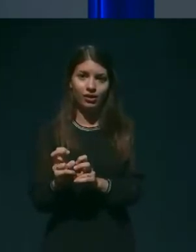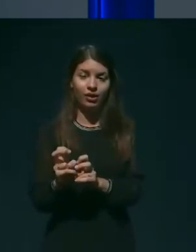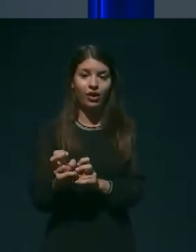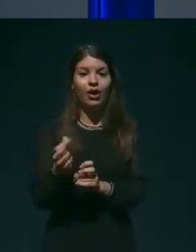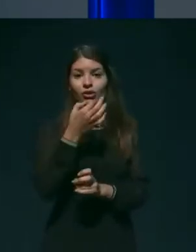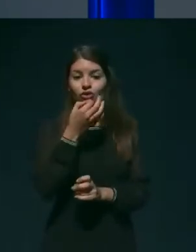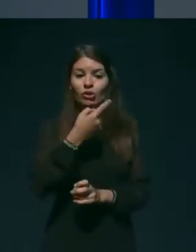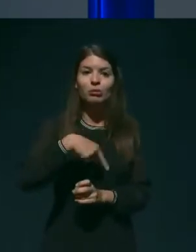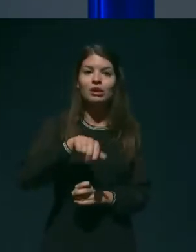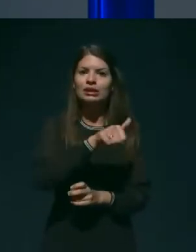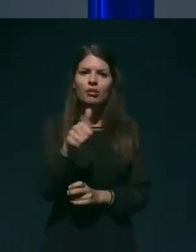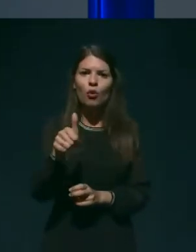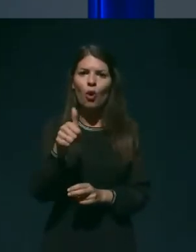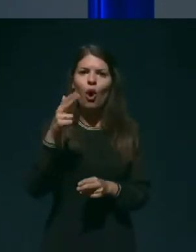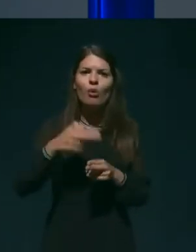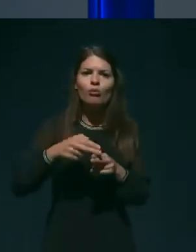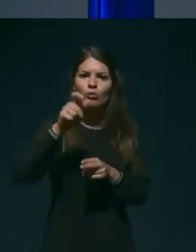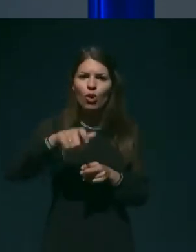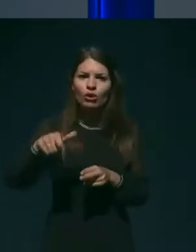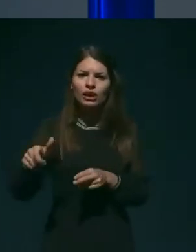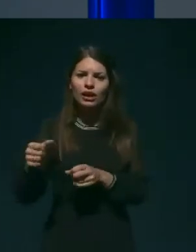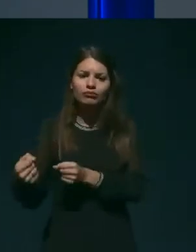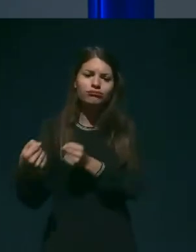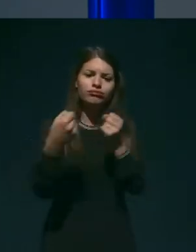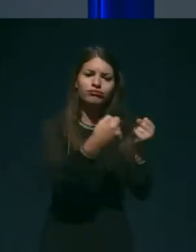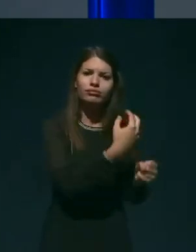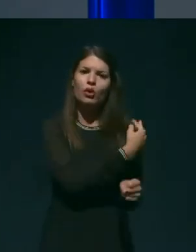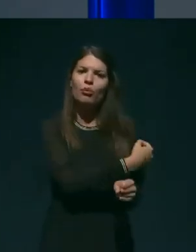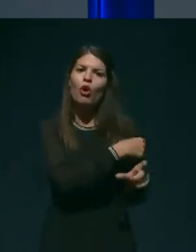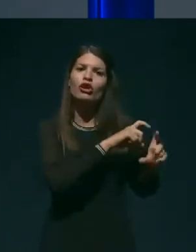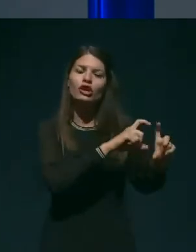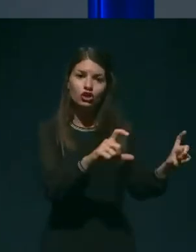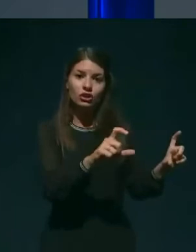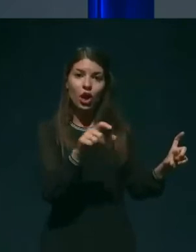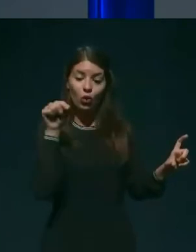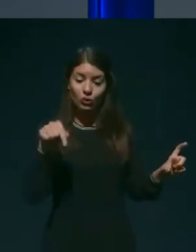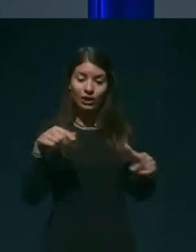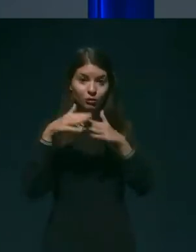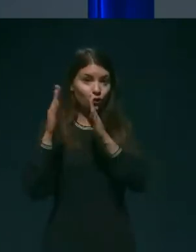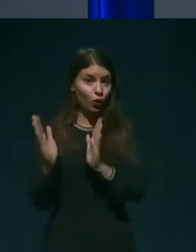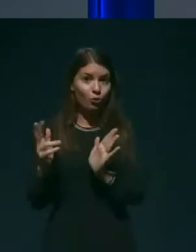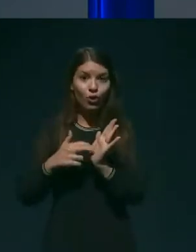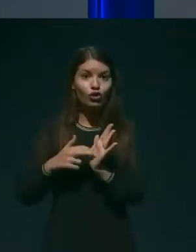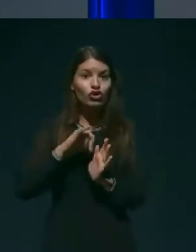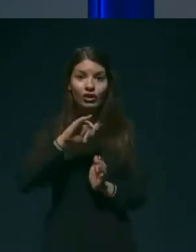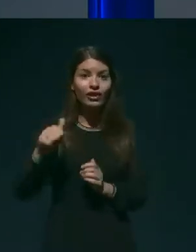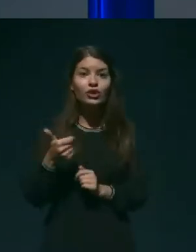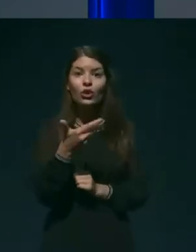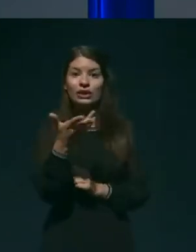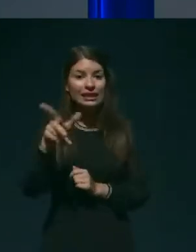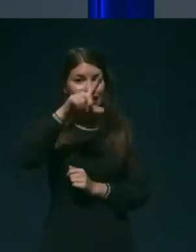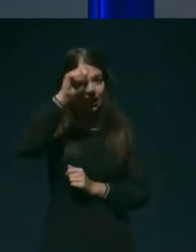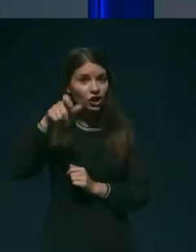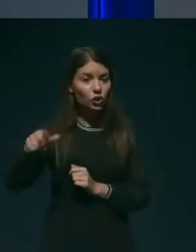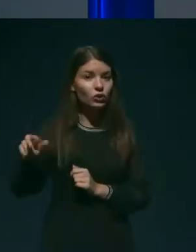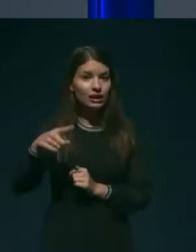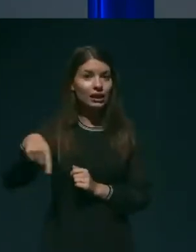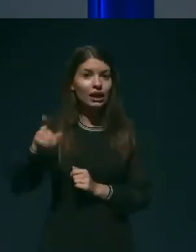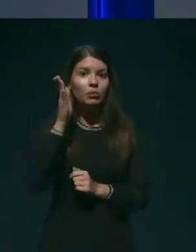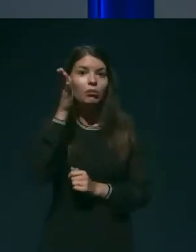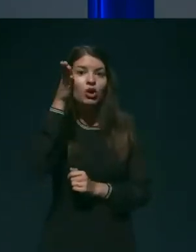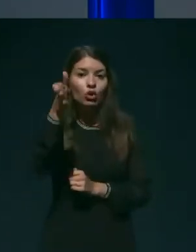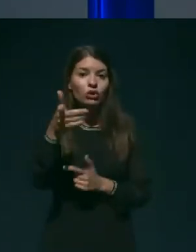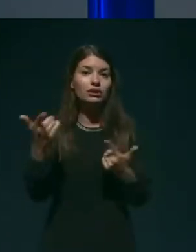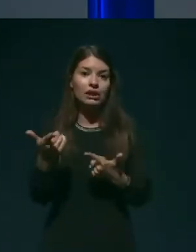obolele v bolnišnice, pravzaprav imamo v tistem domu še vedno ljudi, ki so v inkubacijski dobi in bodo zboljeli in tako naprej in tako naprej.